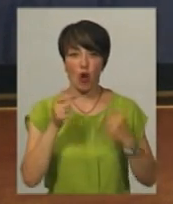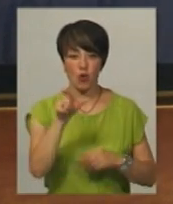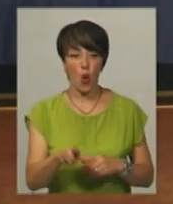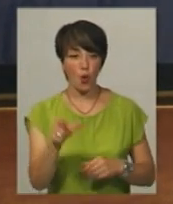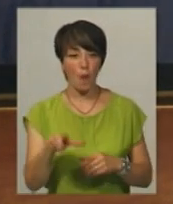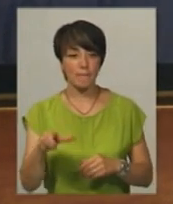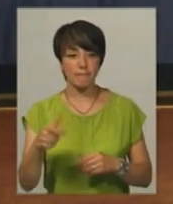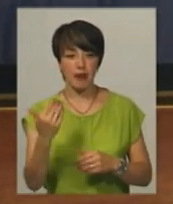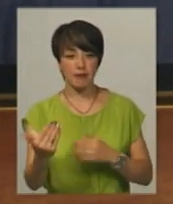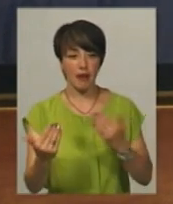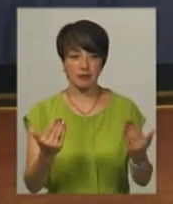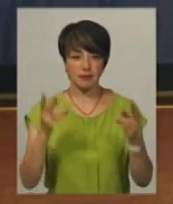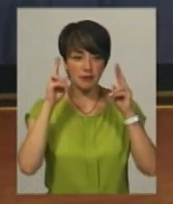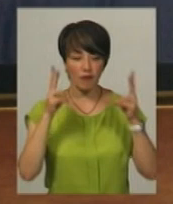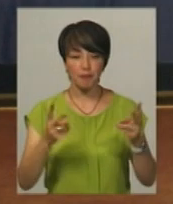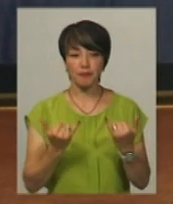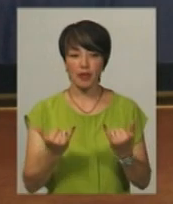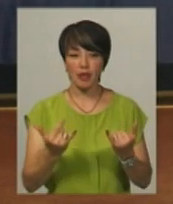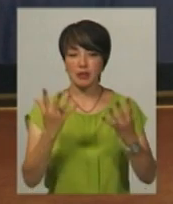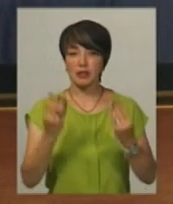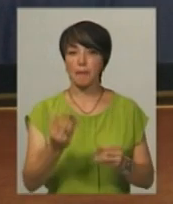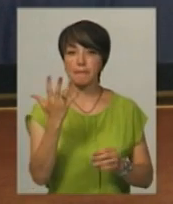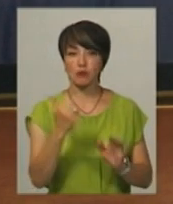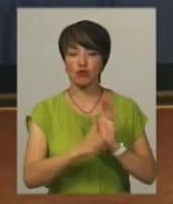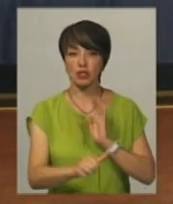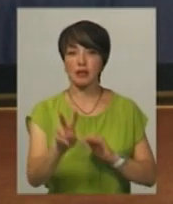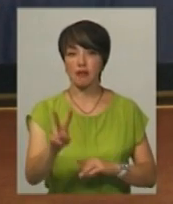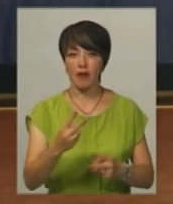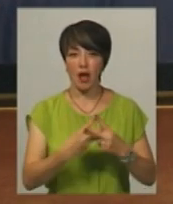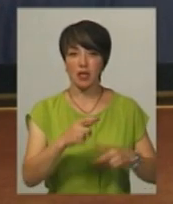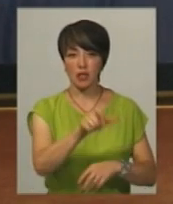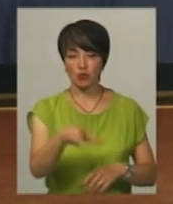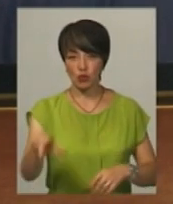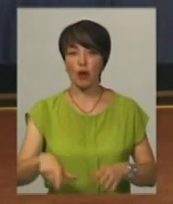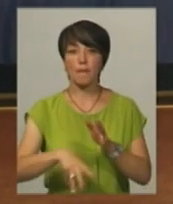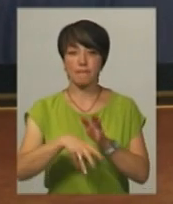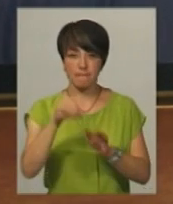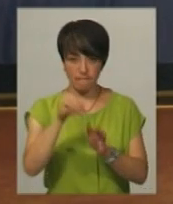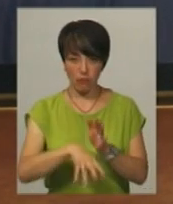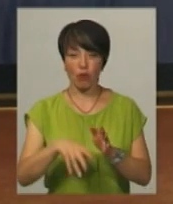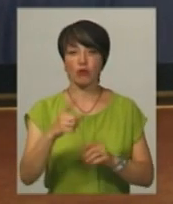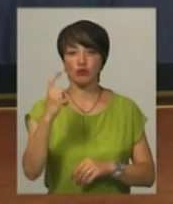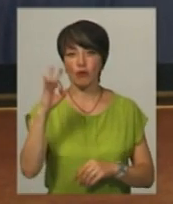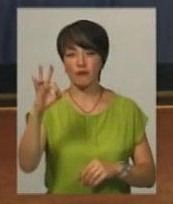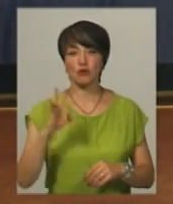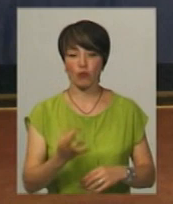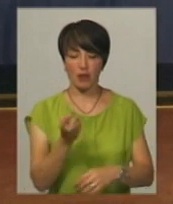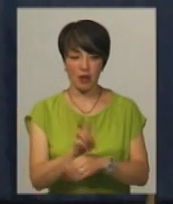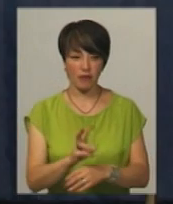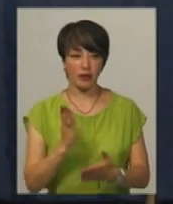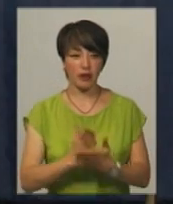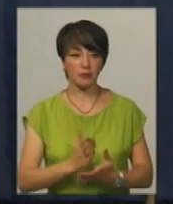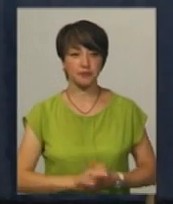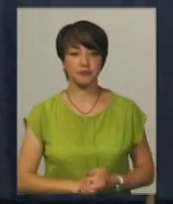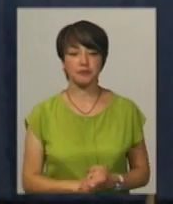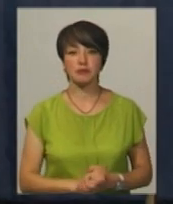На даний момент всі 562 засуджених проголосувало, тобто 100% явка засуджених.